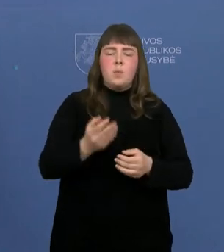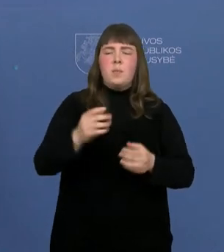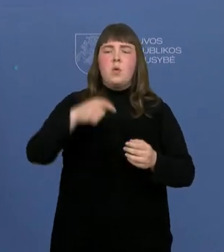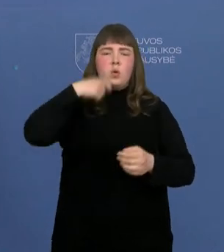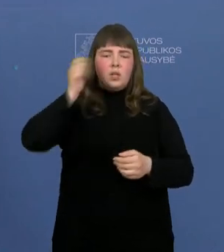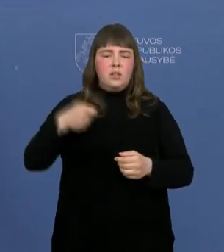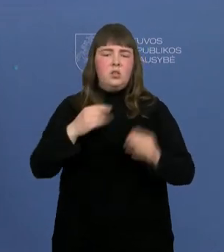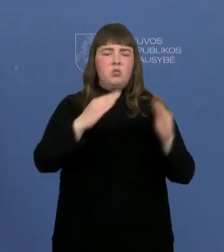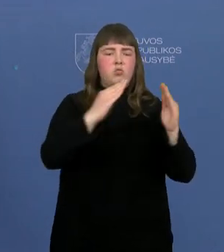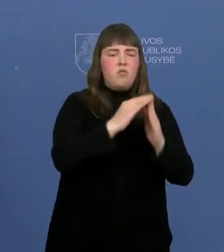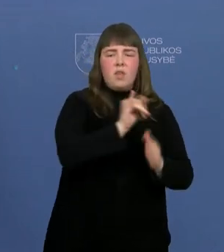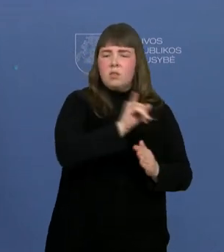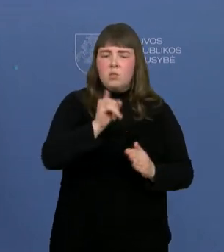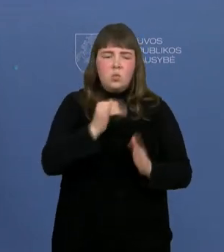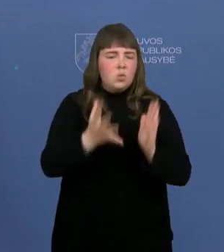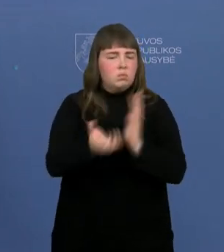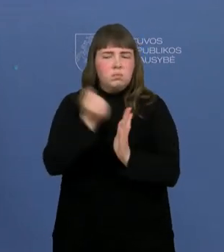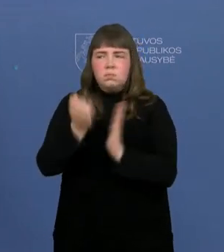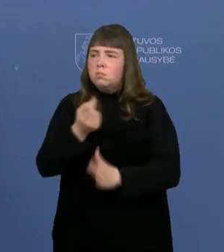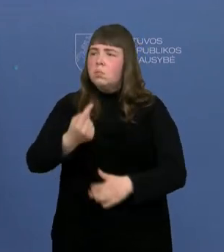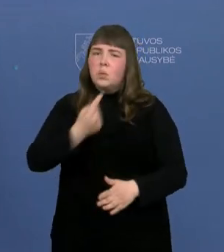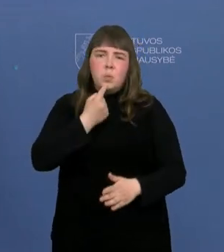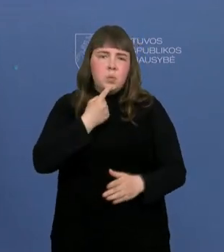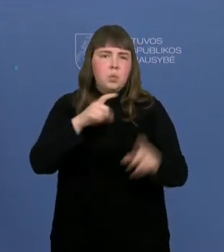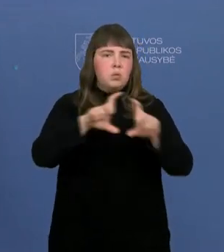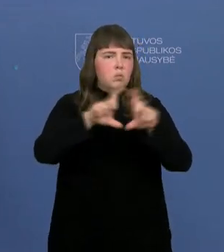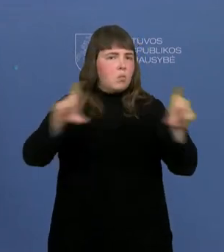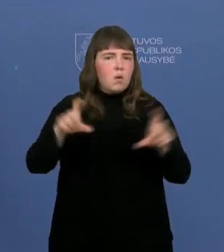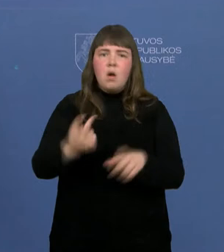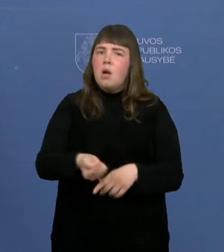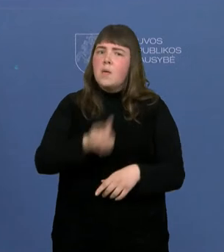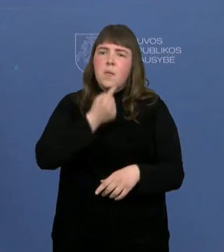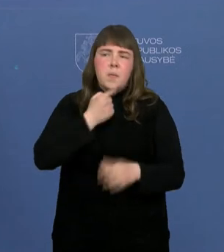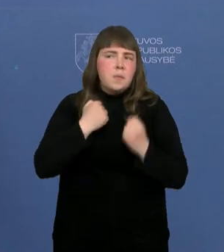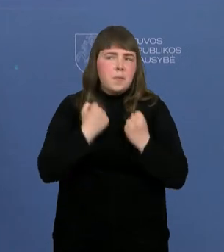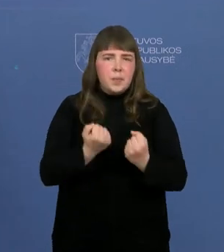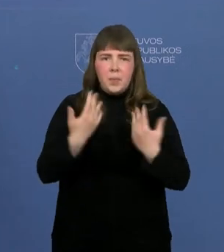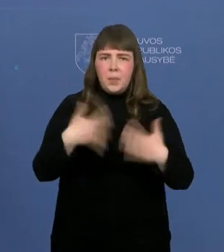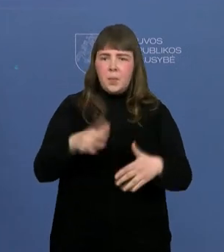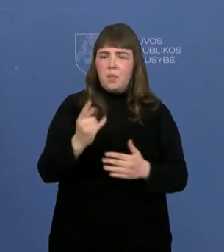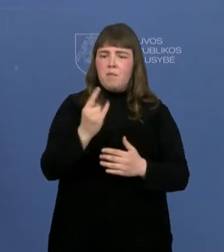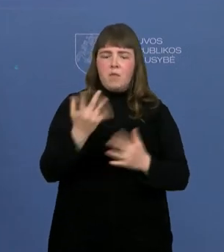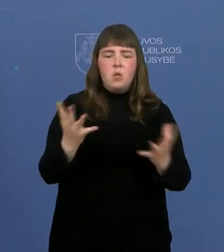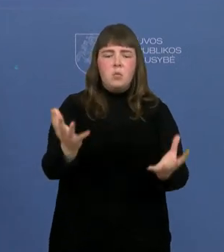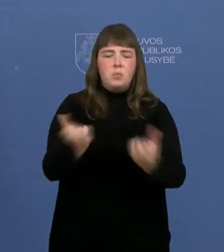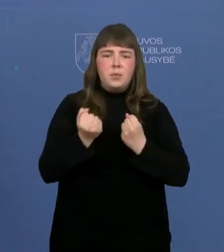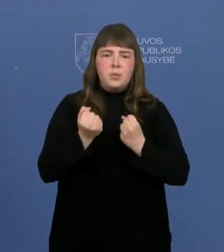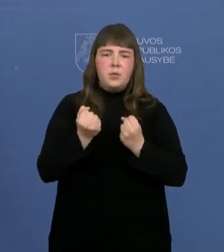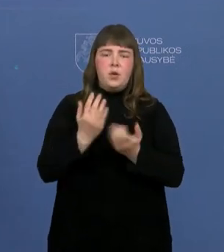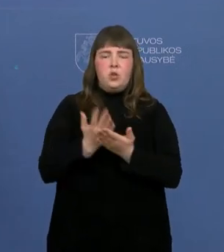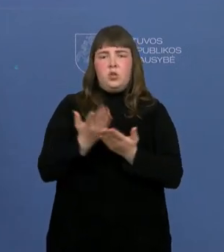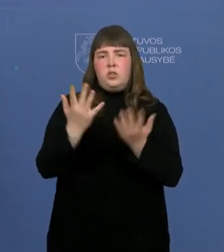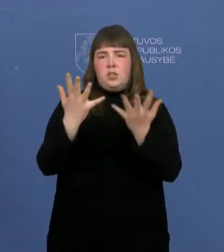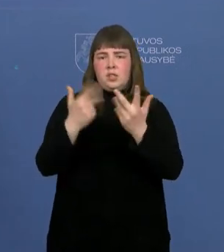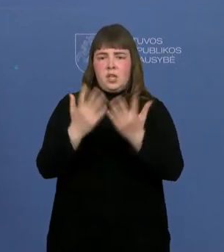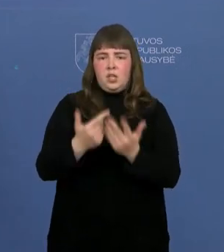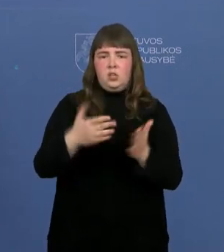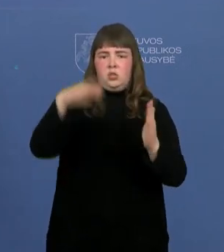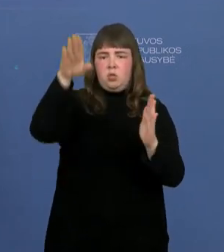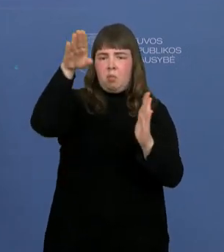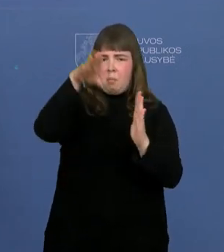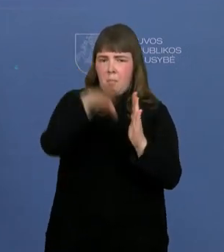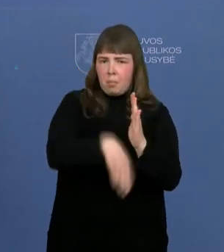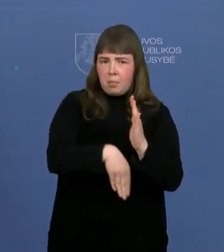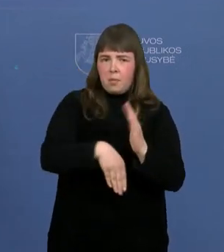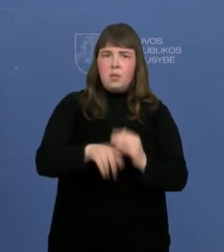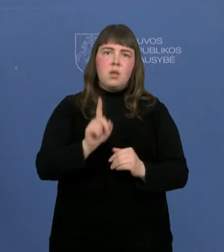ukrainiečių, taip pat yra sudėtinga galbūt jau ir kai kuriams mokyklams, priimti vaikus, nors, na, tai jie skaičiai lygiai mažėja atvykslančių.